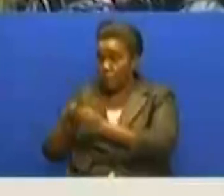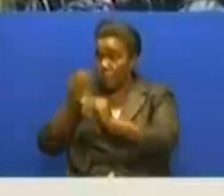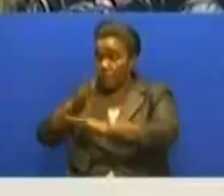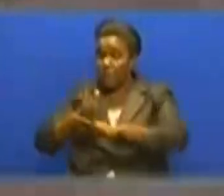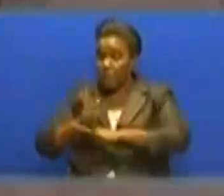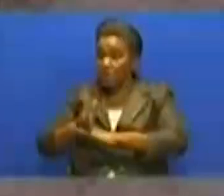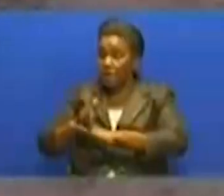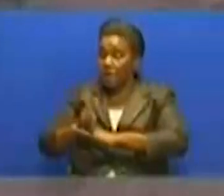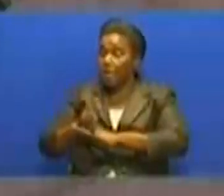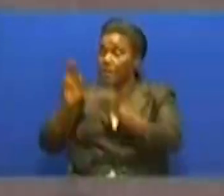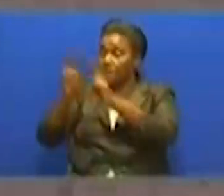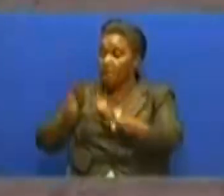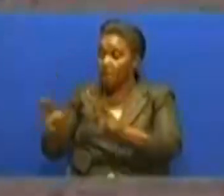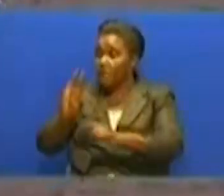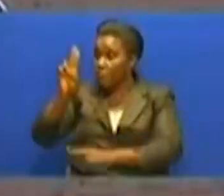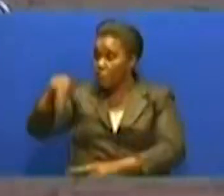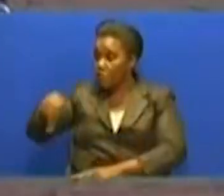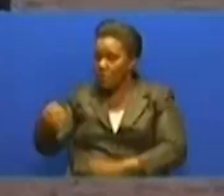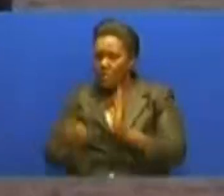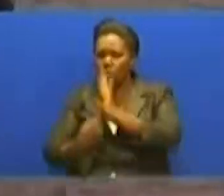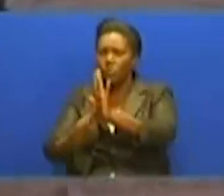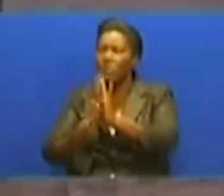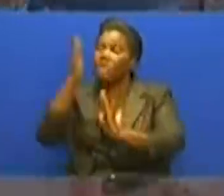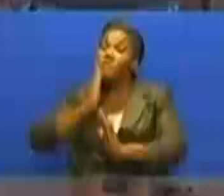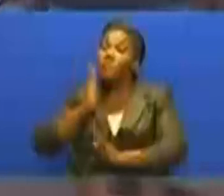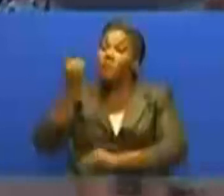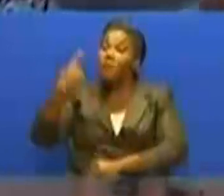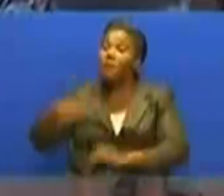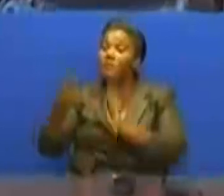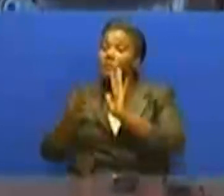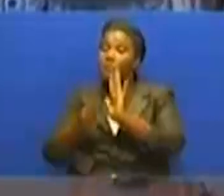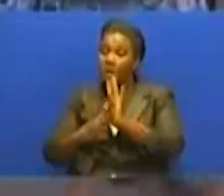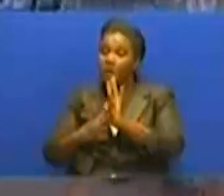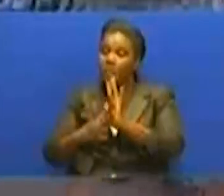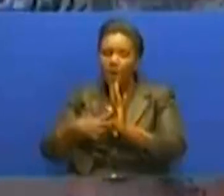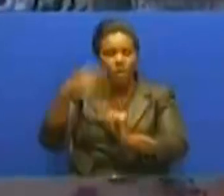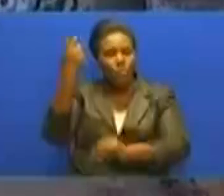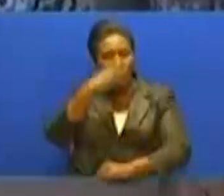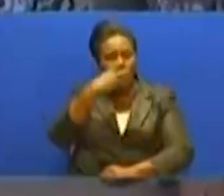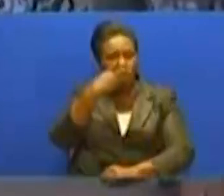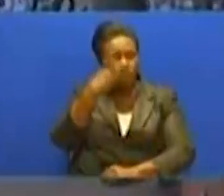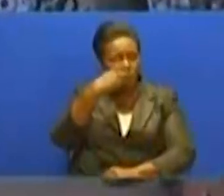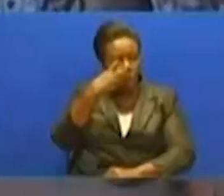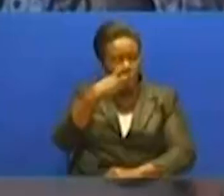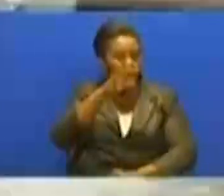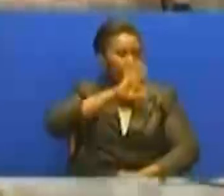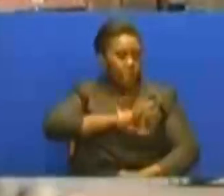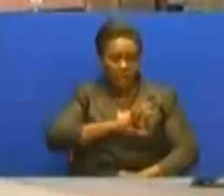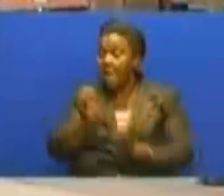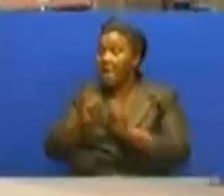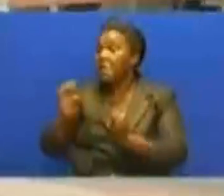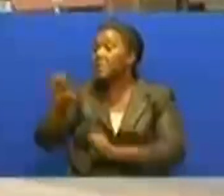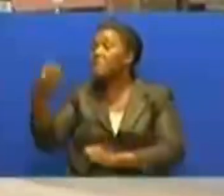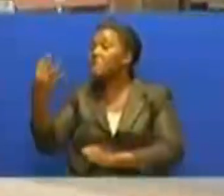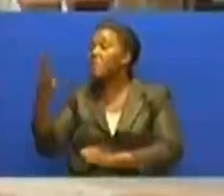la umojo wa mataifa UN ya mwaka 1216 Inaonyesha kati ya vijana laki saba kila mwaka wanosaka ajira Ni vijana elfu